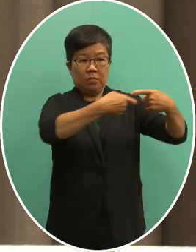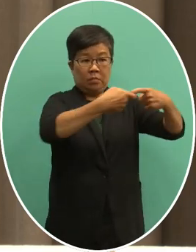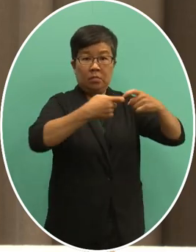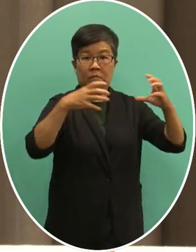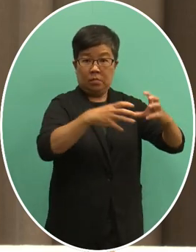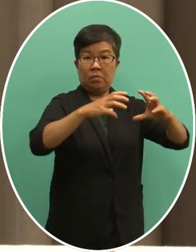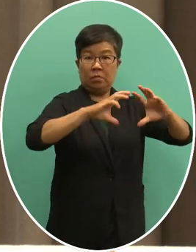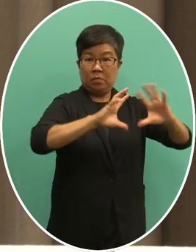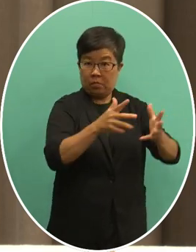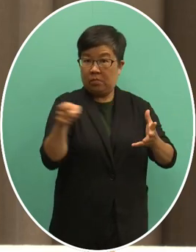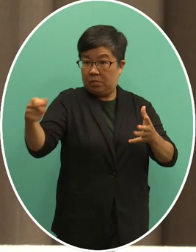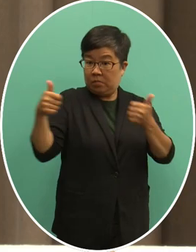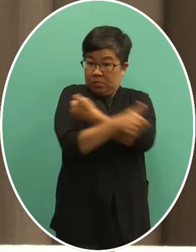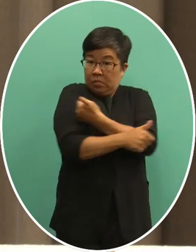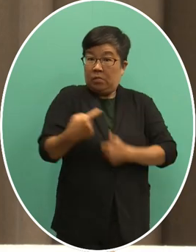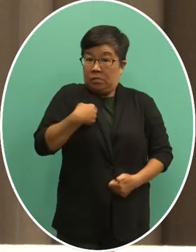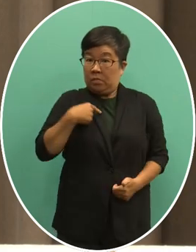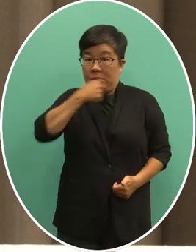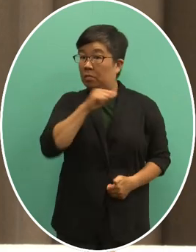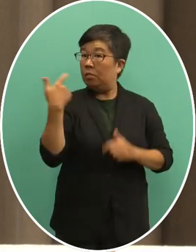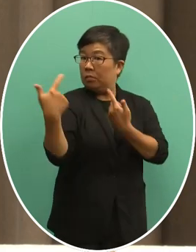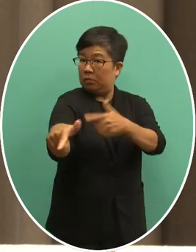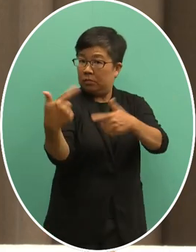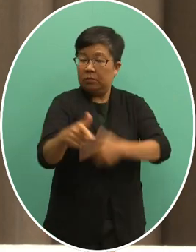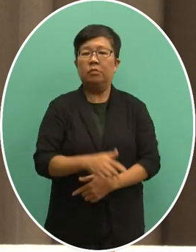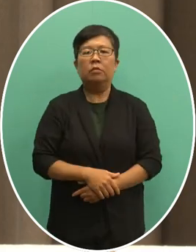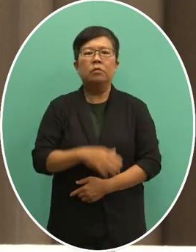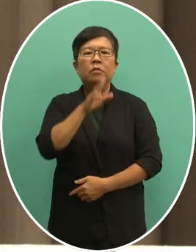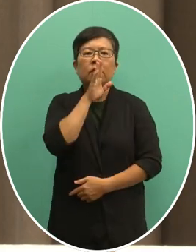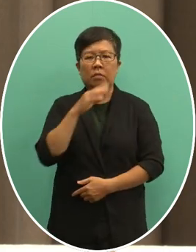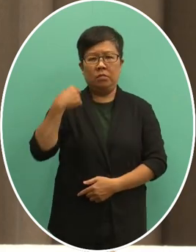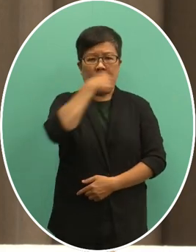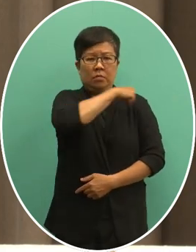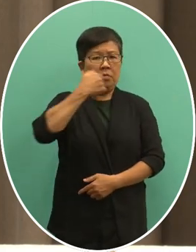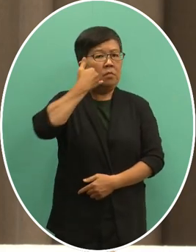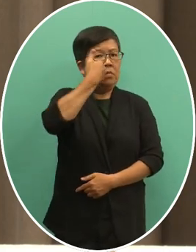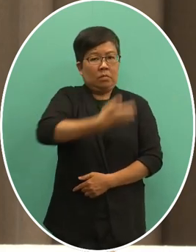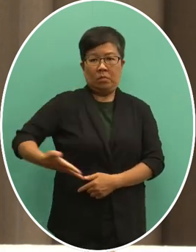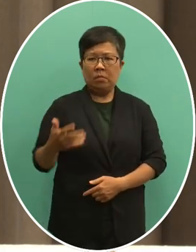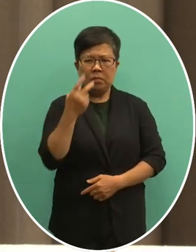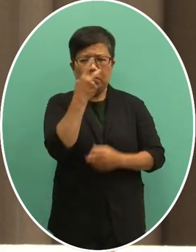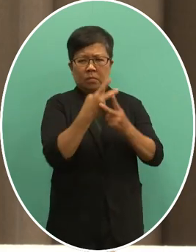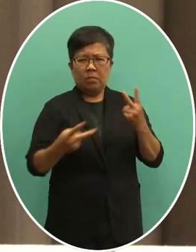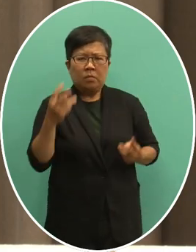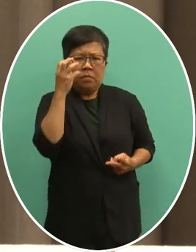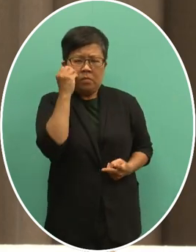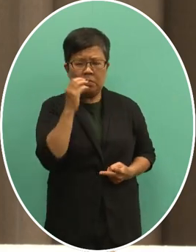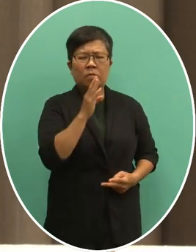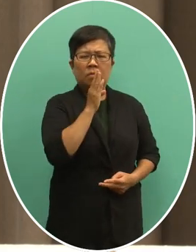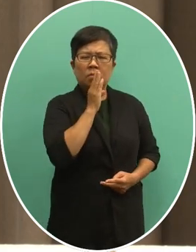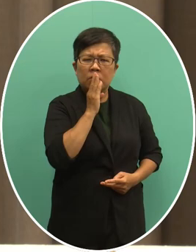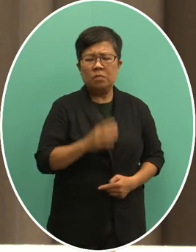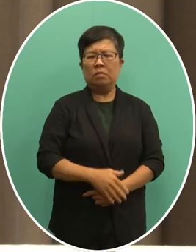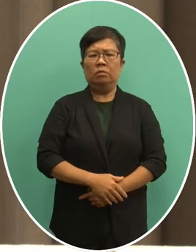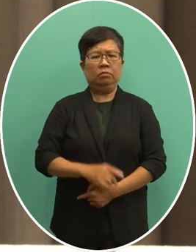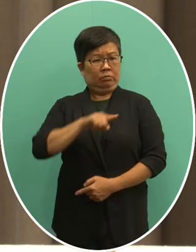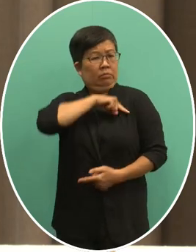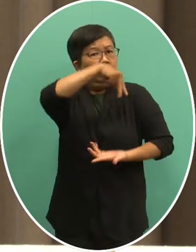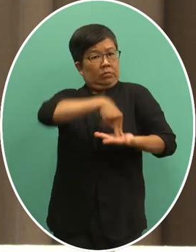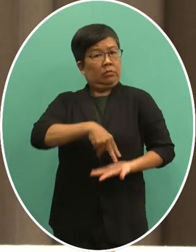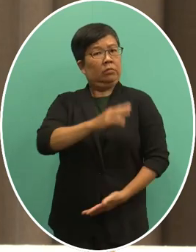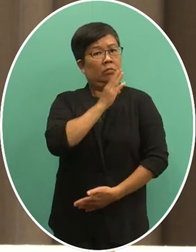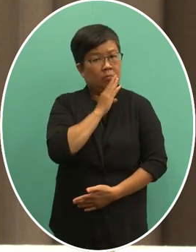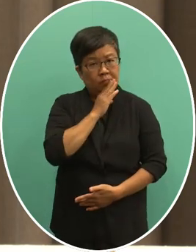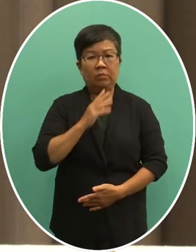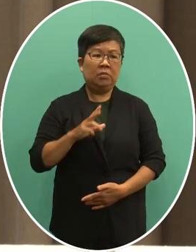台湾两岸互不隶属是台海的客观现状也是无可否认的事